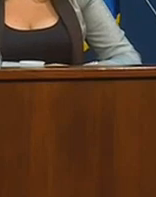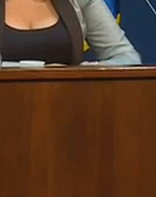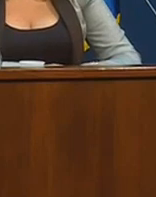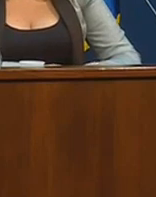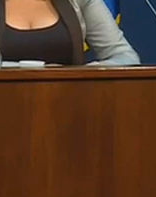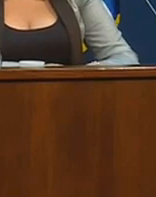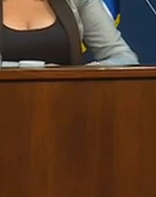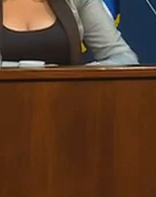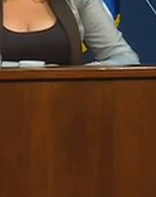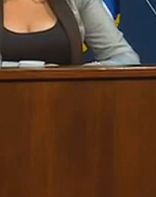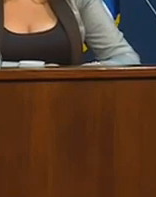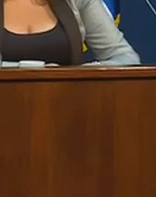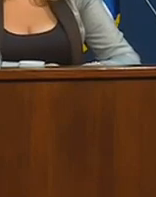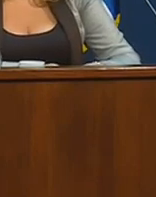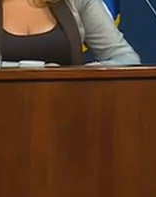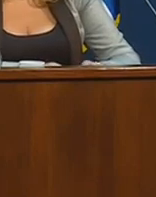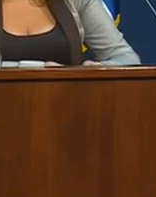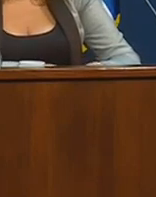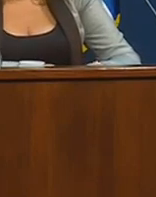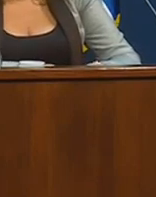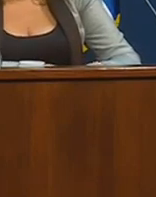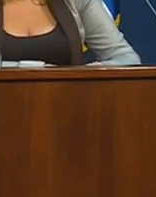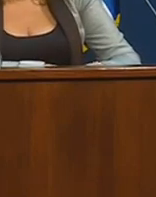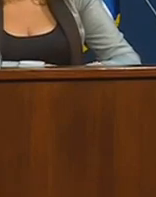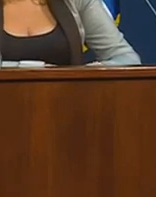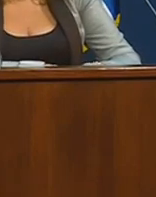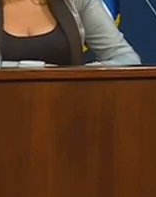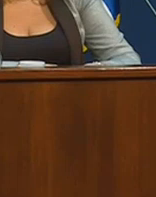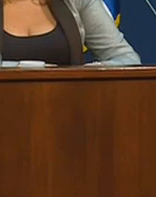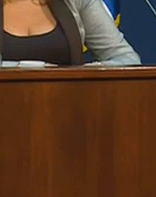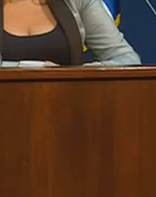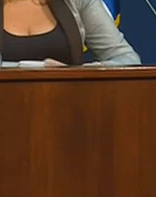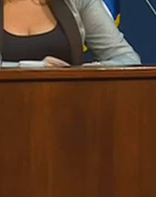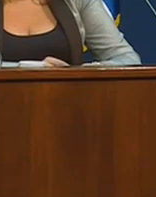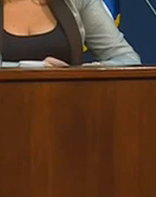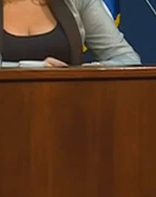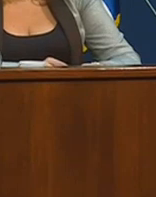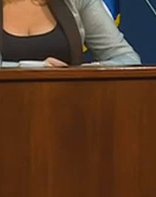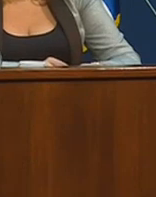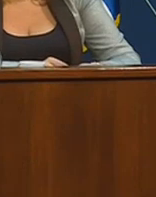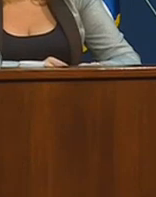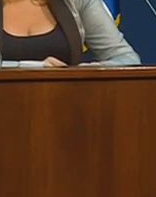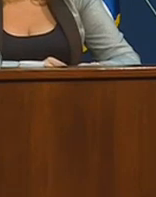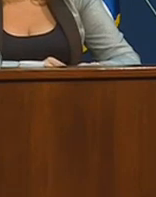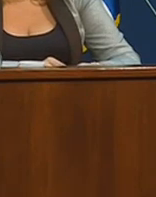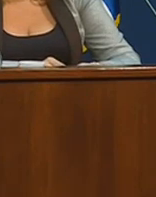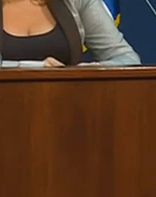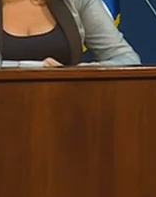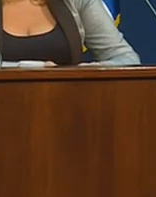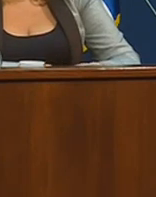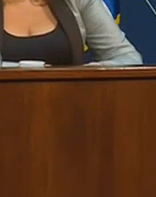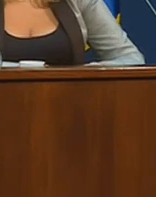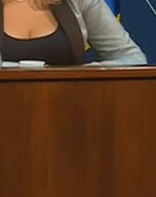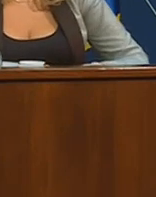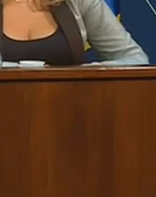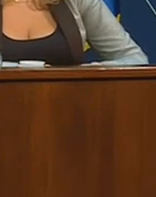iz Kine do tog trenutka je recimo ovaj virus i pretnja od ovog virusa smatrana bar je tako u javnosti